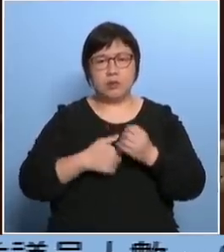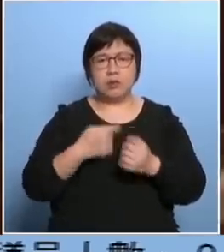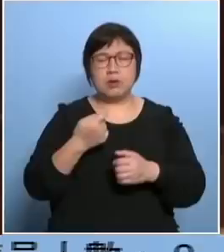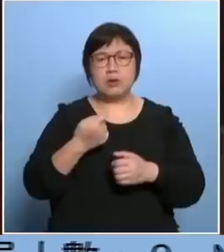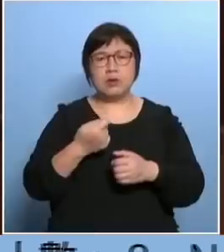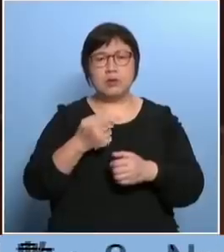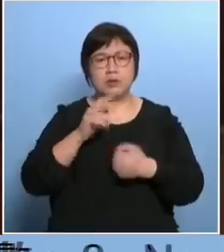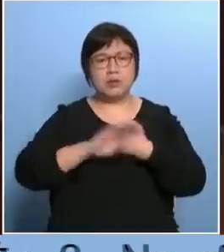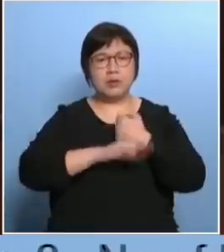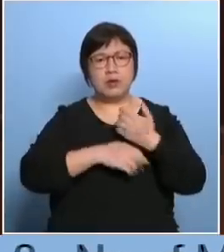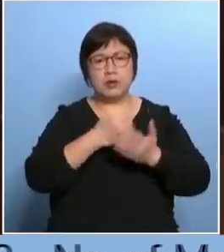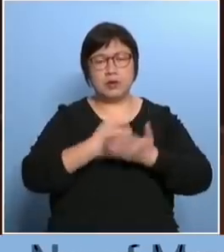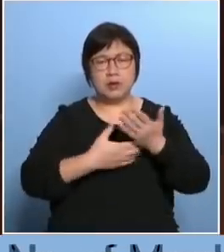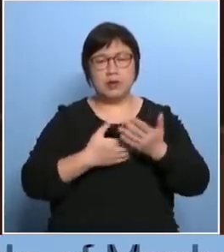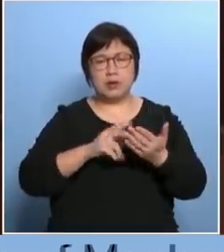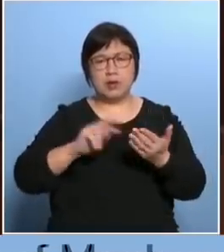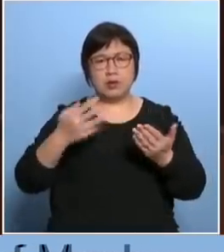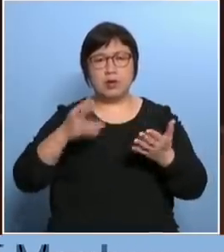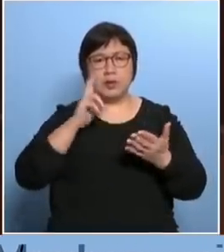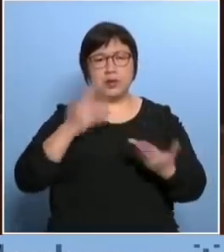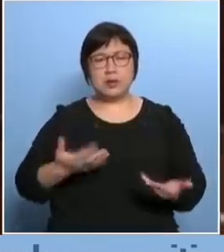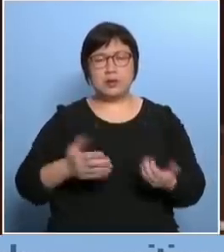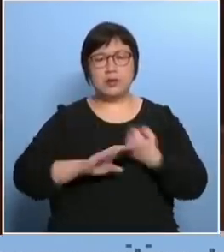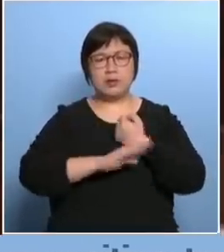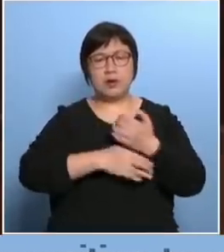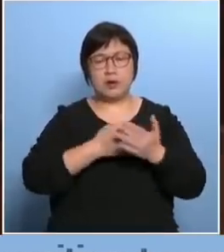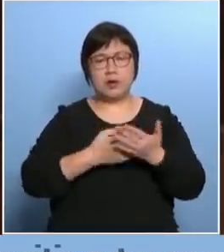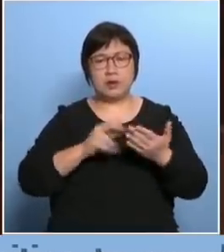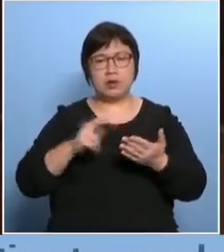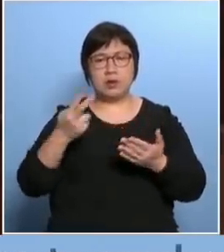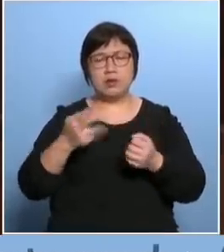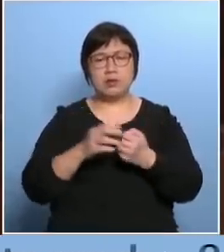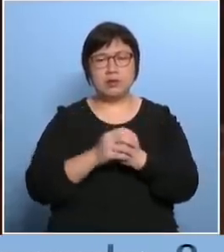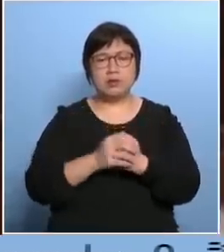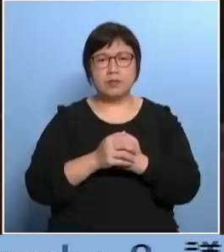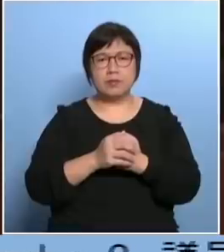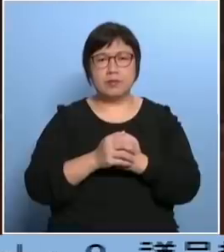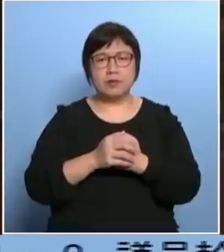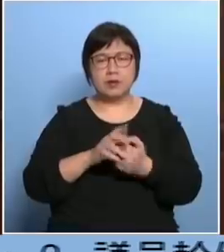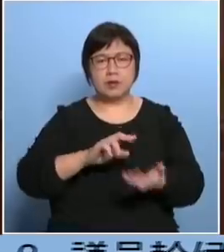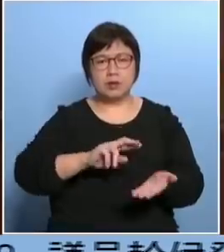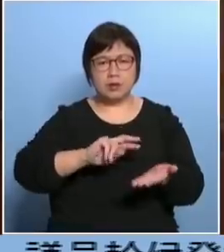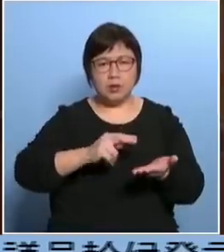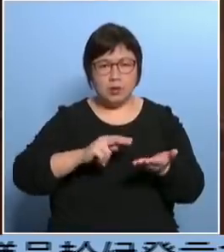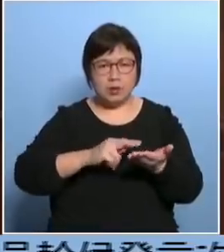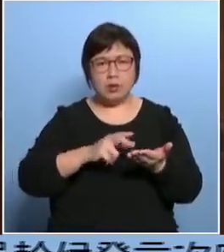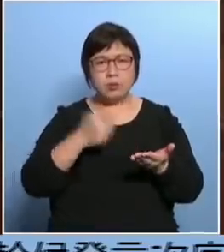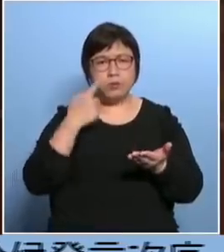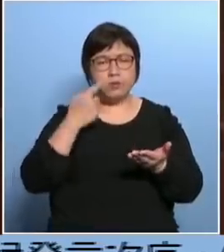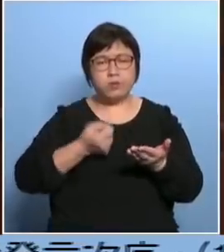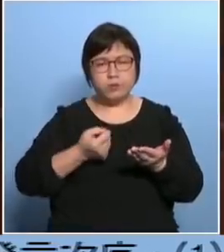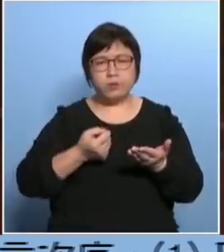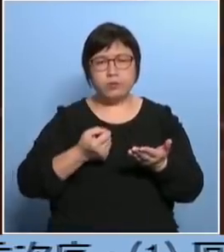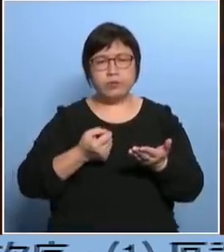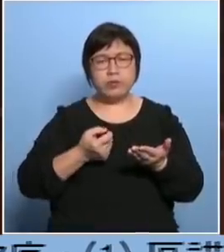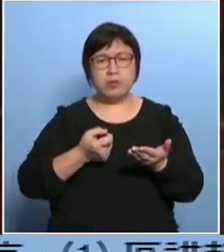那些法例的修订了之后好像今次这个法例我说回这个法例他们的修订呢其实很容易令